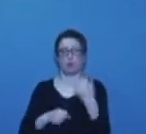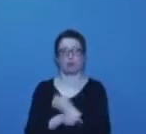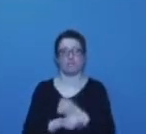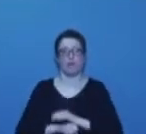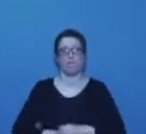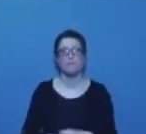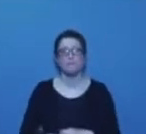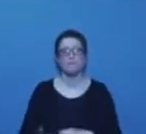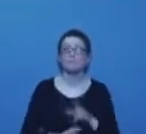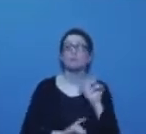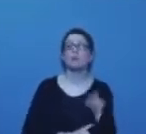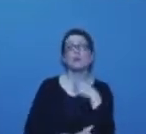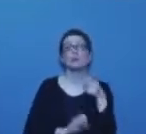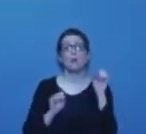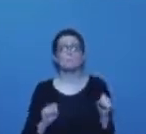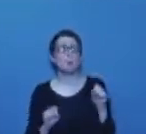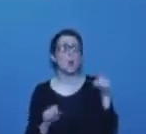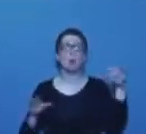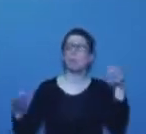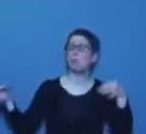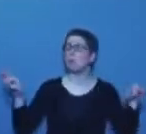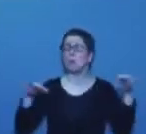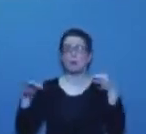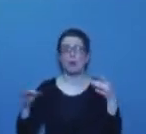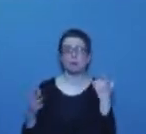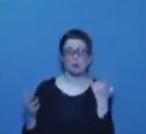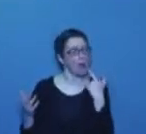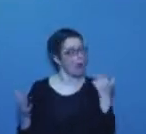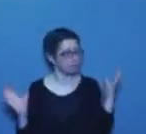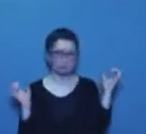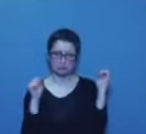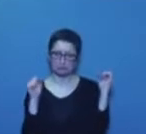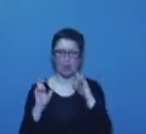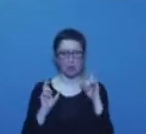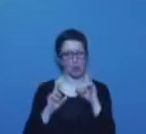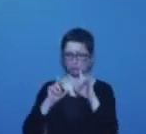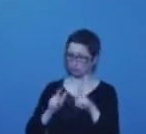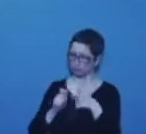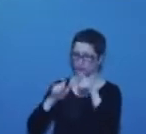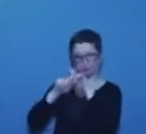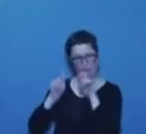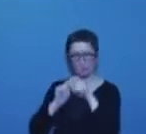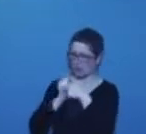ça... Certains disent, mais nous, est d'accord pour respecter la durée légale du travail.